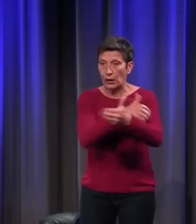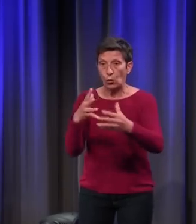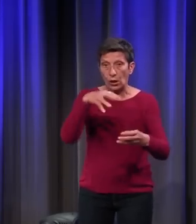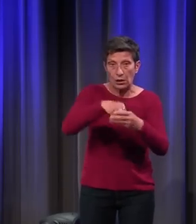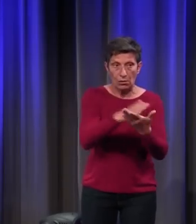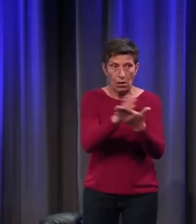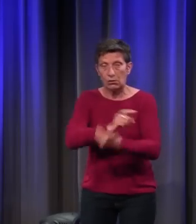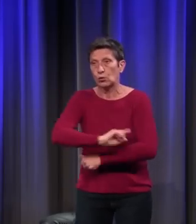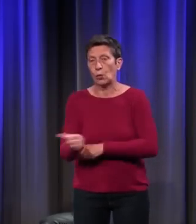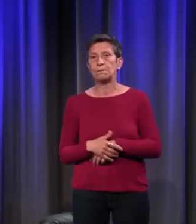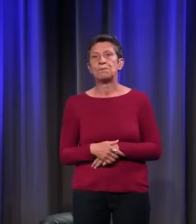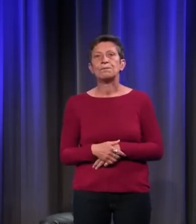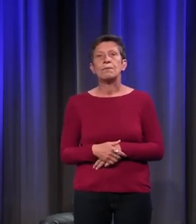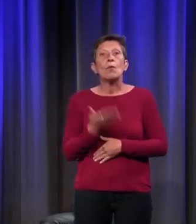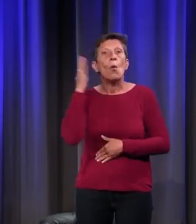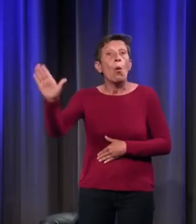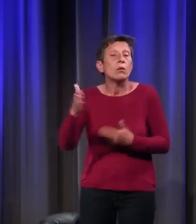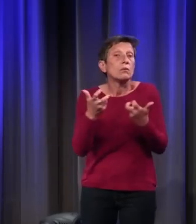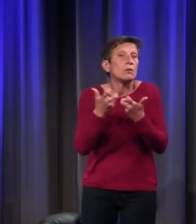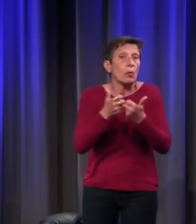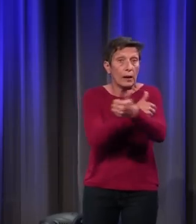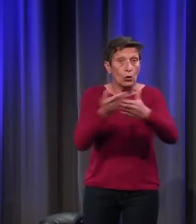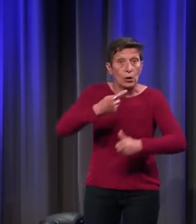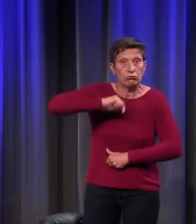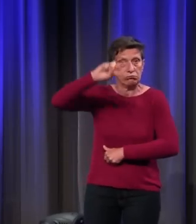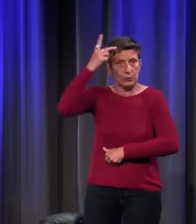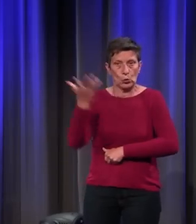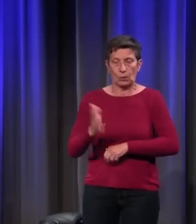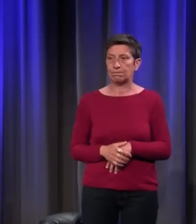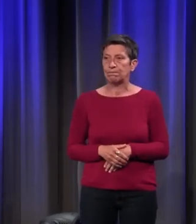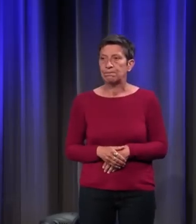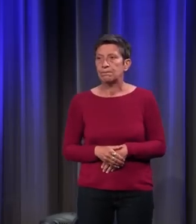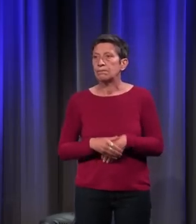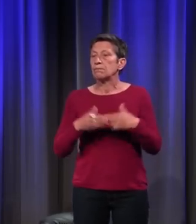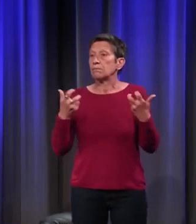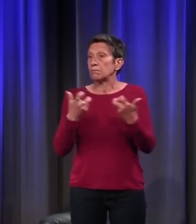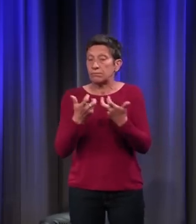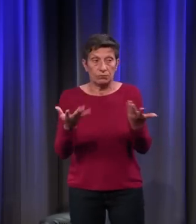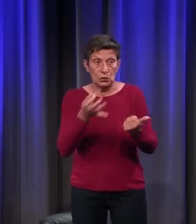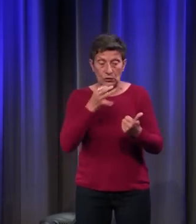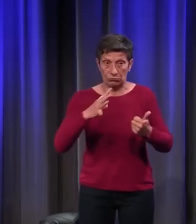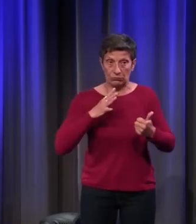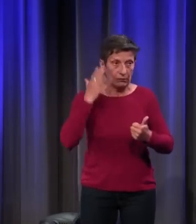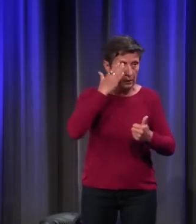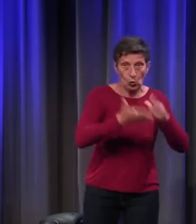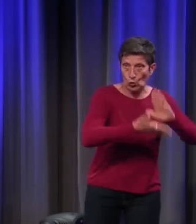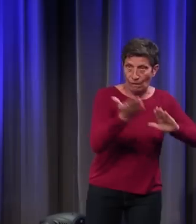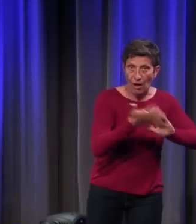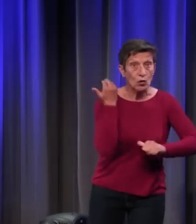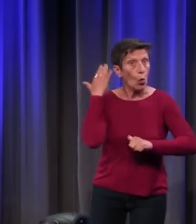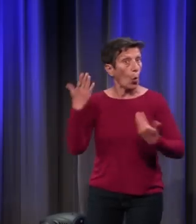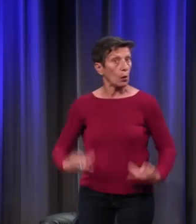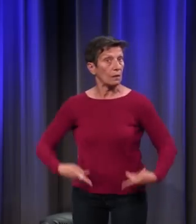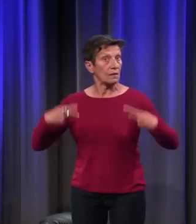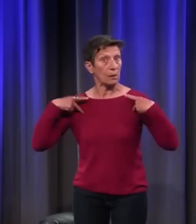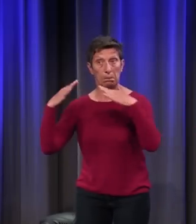Autre exemple de catégories qui nous sont familières. Distinguer le domestique du sauvage. Ça ne marche